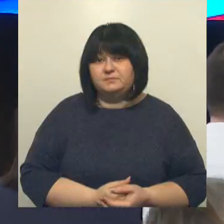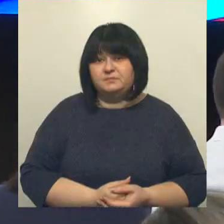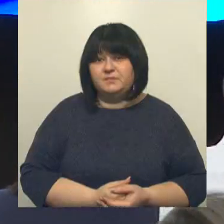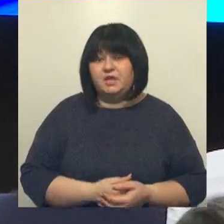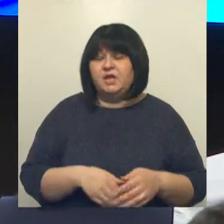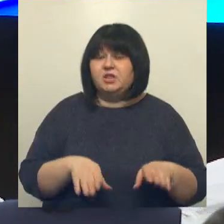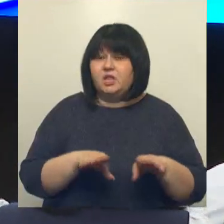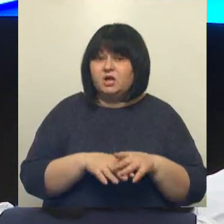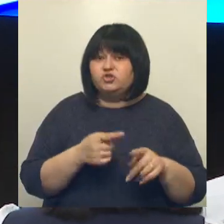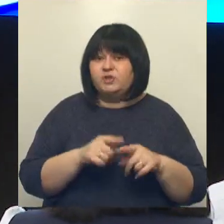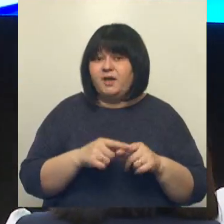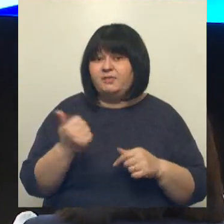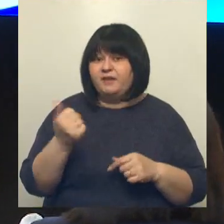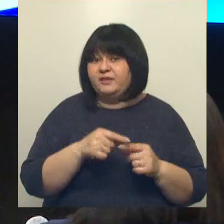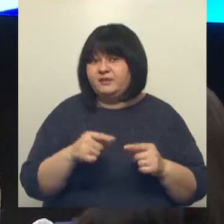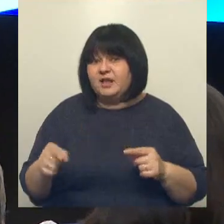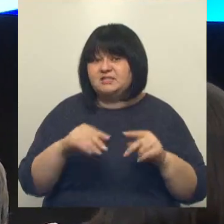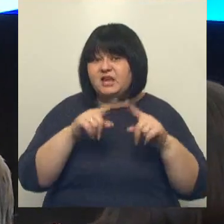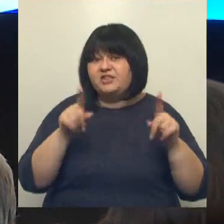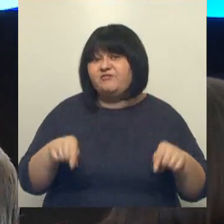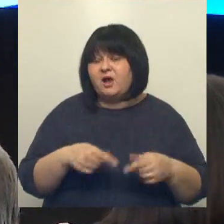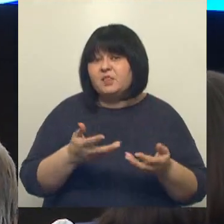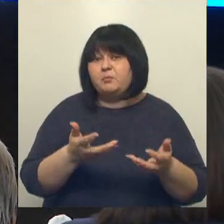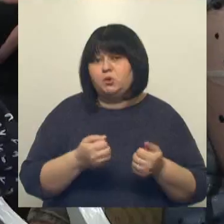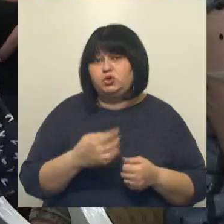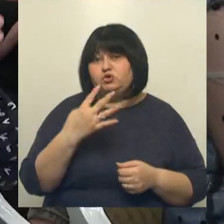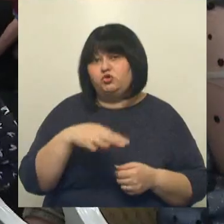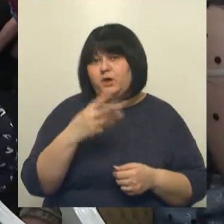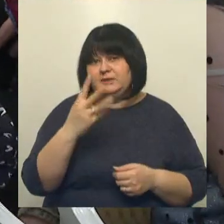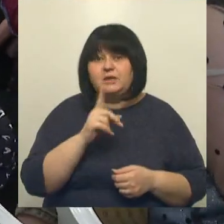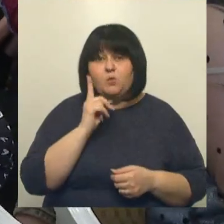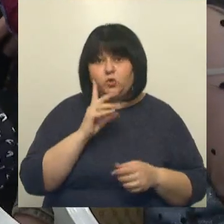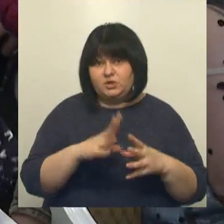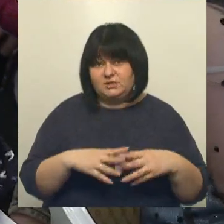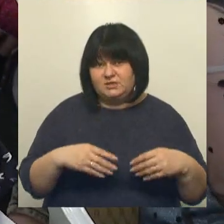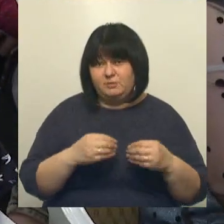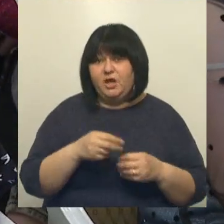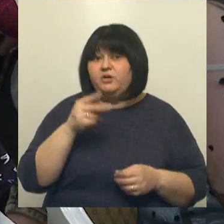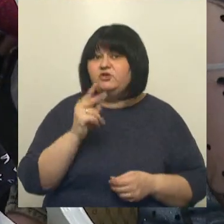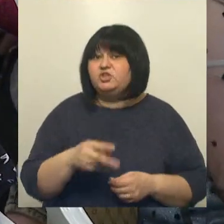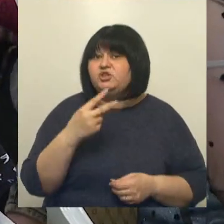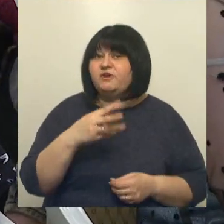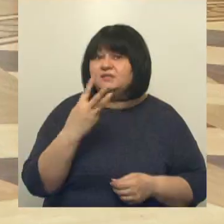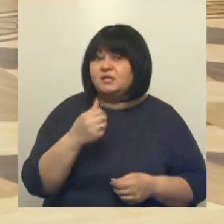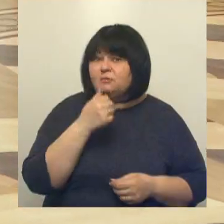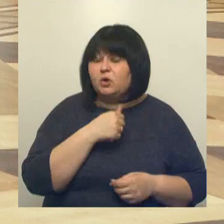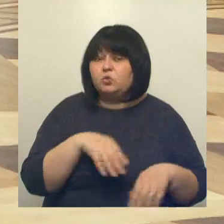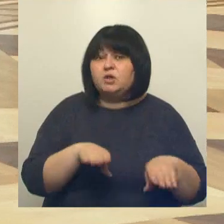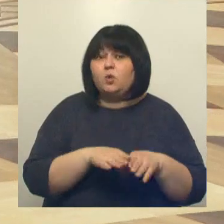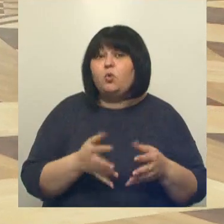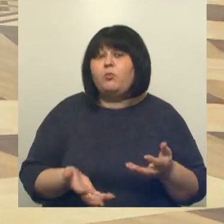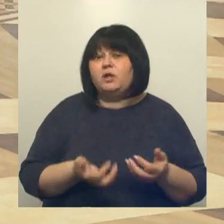Также на этой неделе сертификаты получили еще 43 молодые семьи. В 2023 на такую